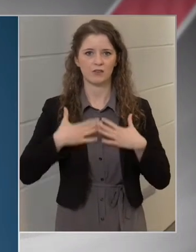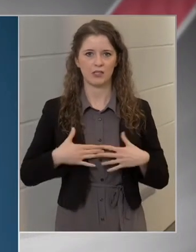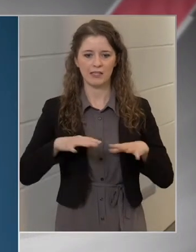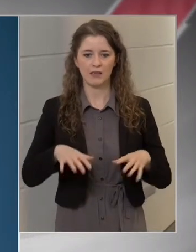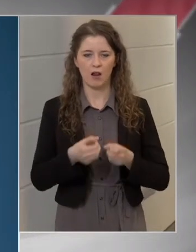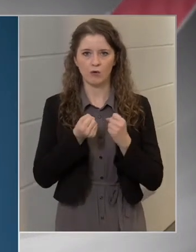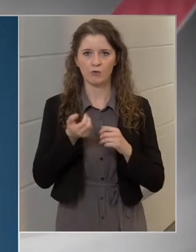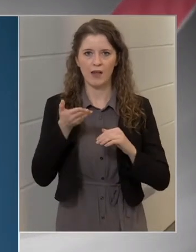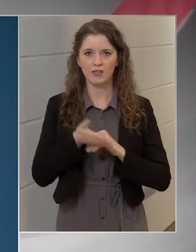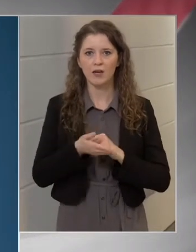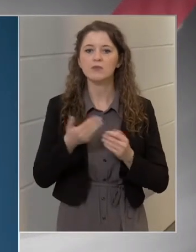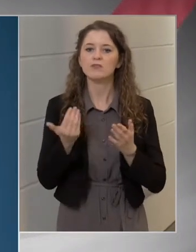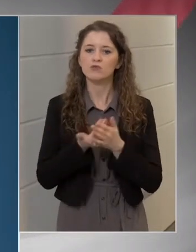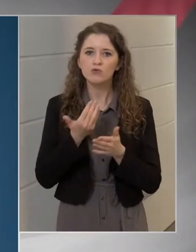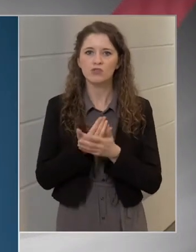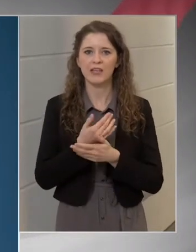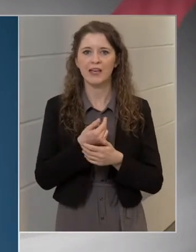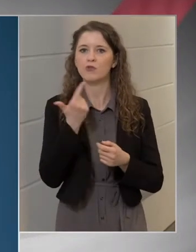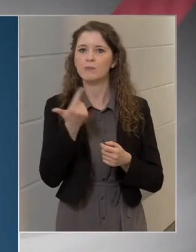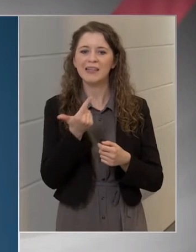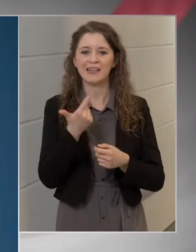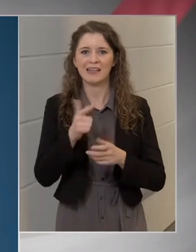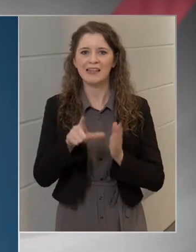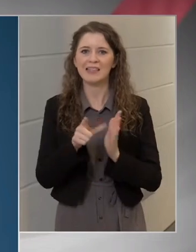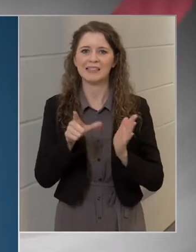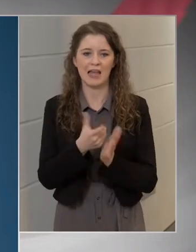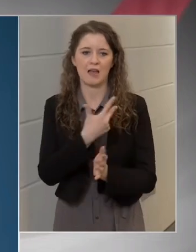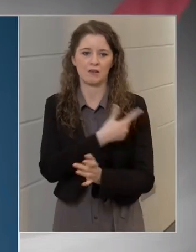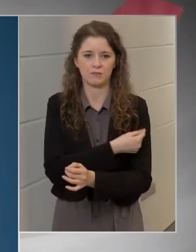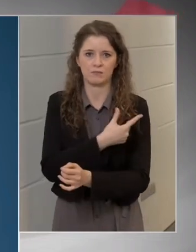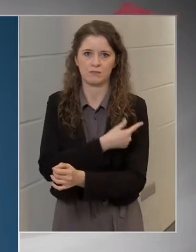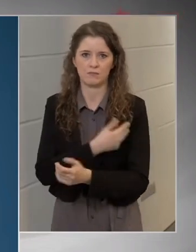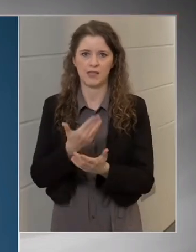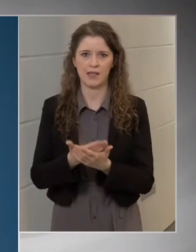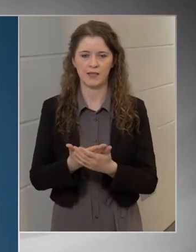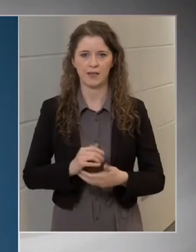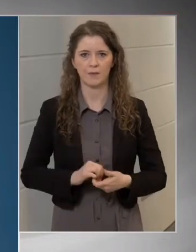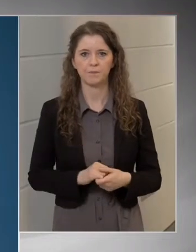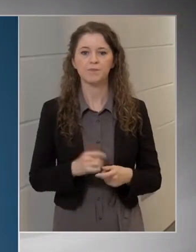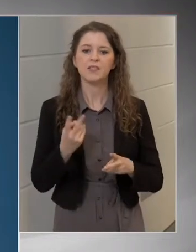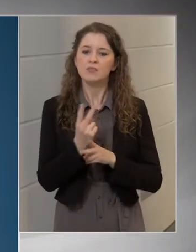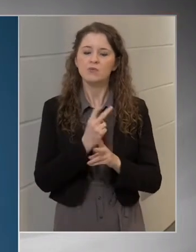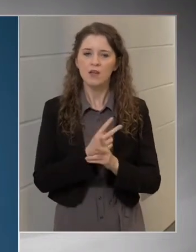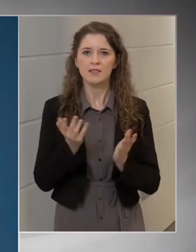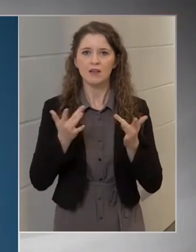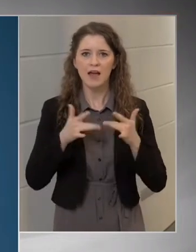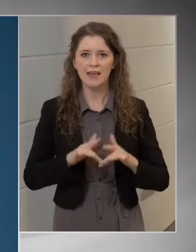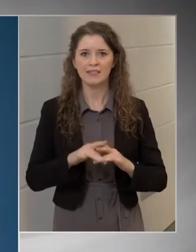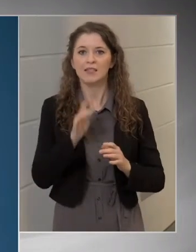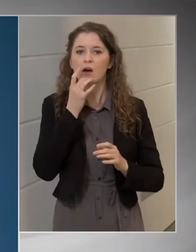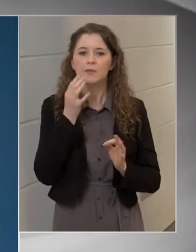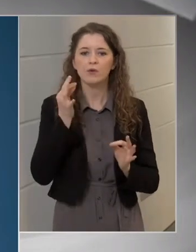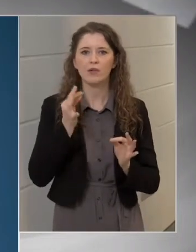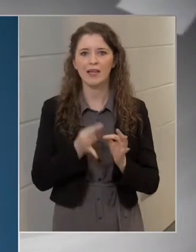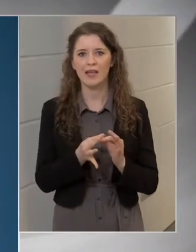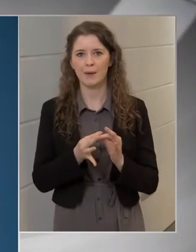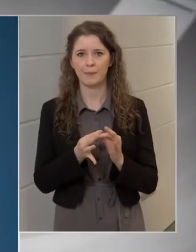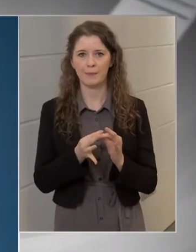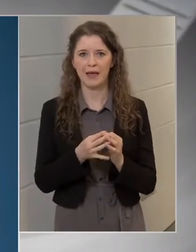szükséges a két dózisnak a megkapása. Ez ugyanaz a helyzet, amikor éppen egy